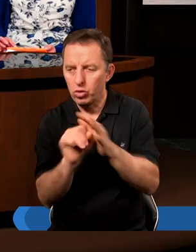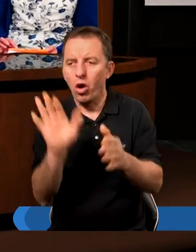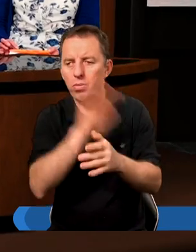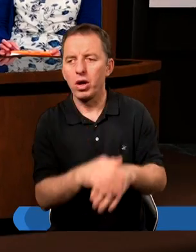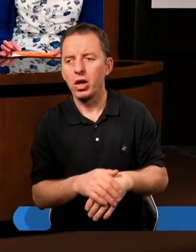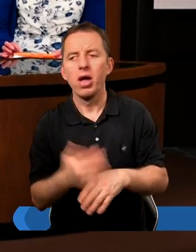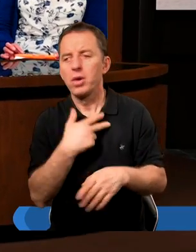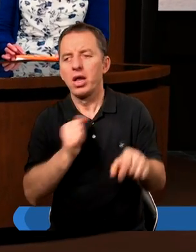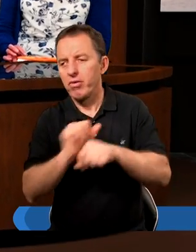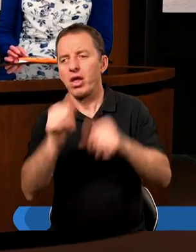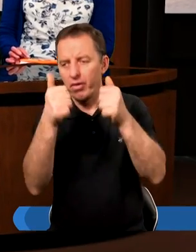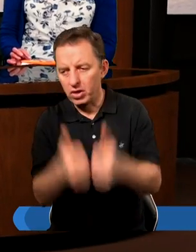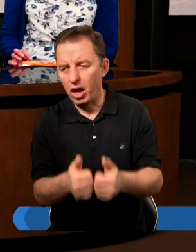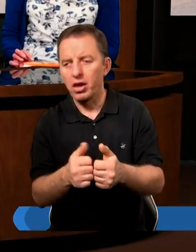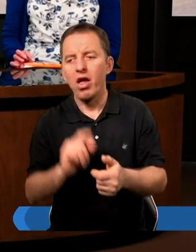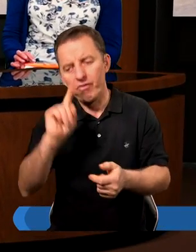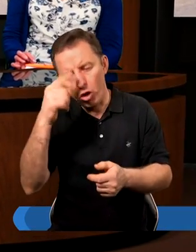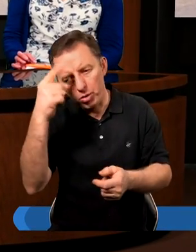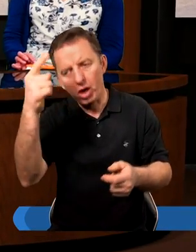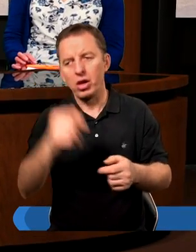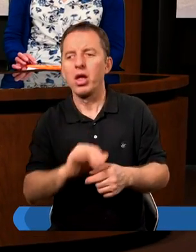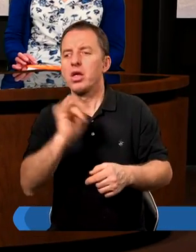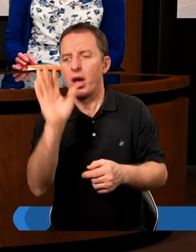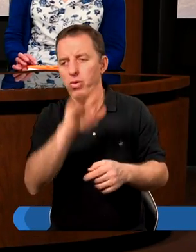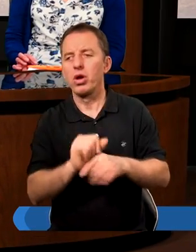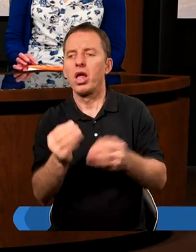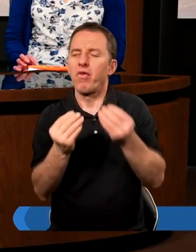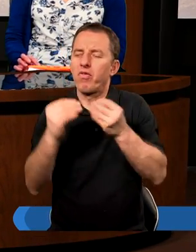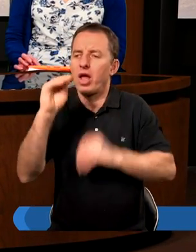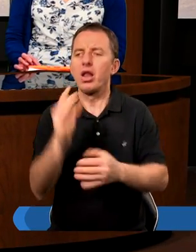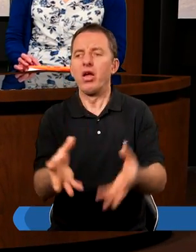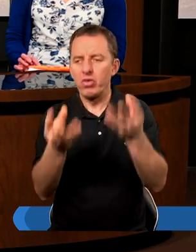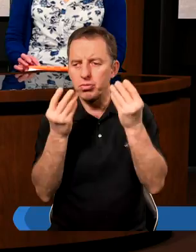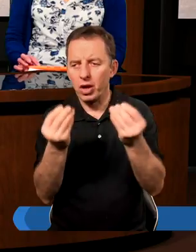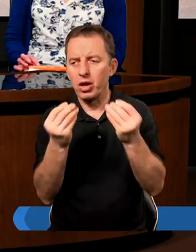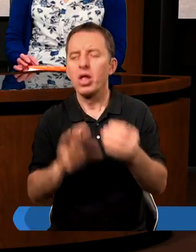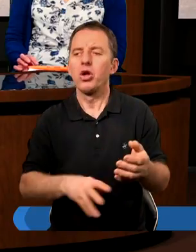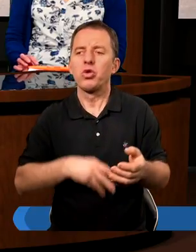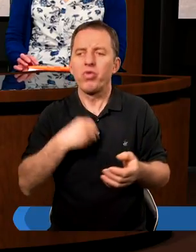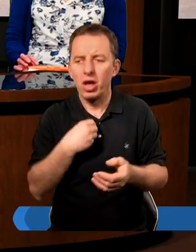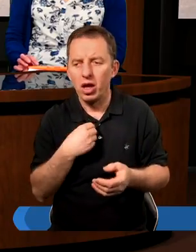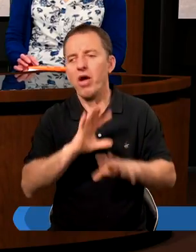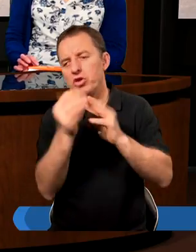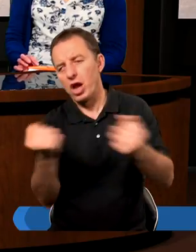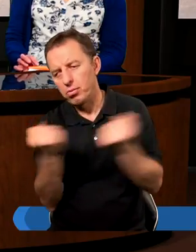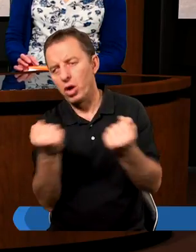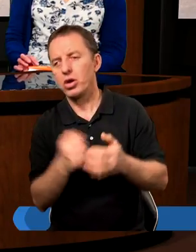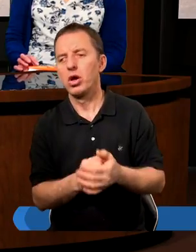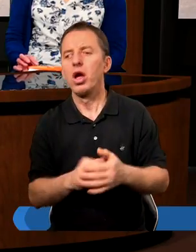Boga nawet nie jesteśmy w stanie sobie wyobrazić, jak Bóg jest wielki, wspaniały, święty, wszechmocny,